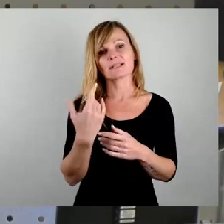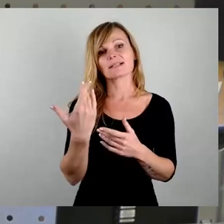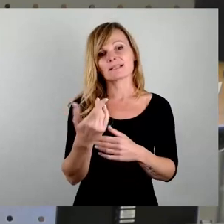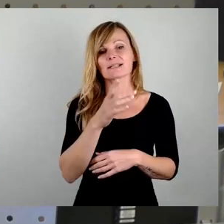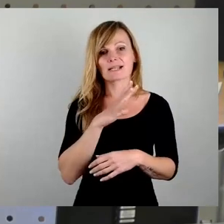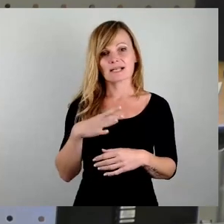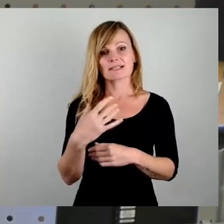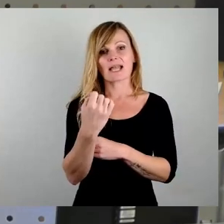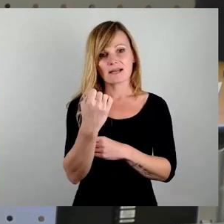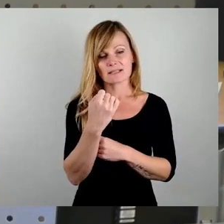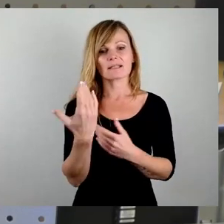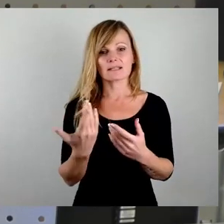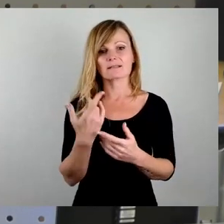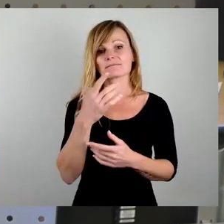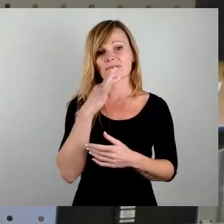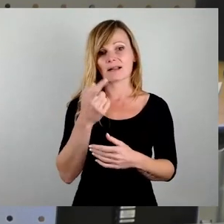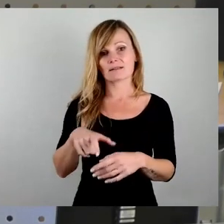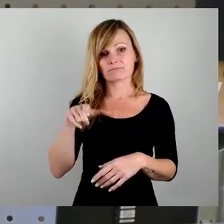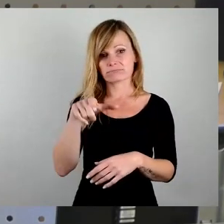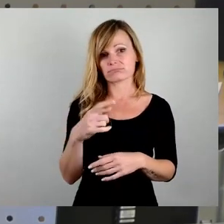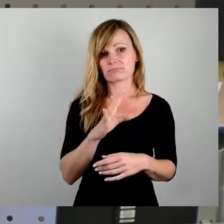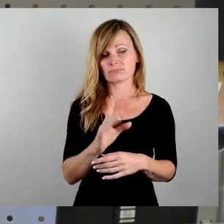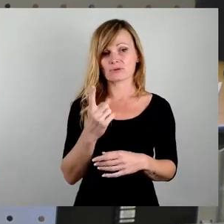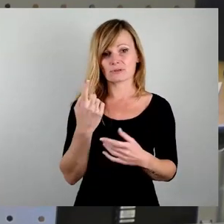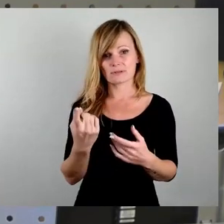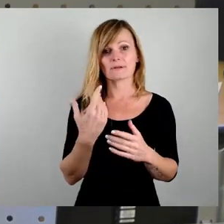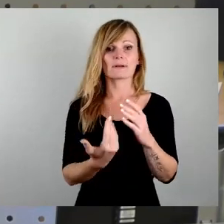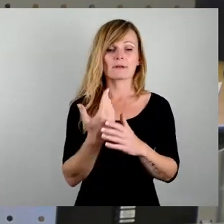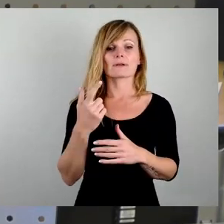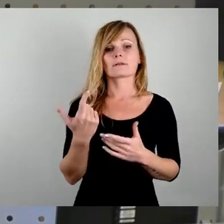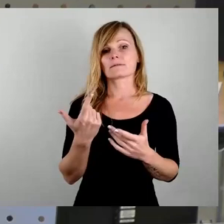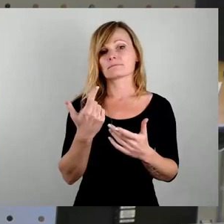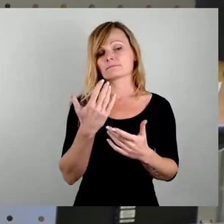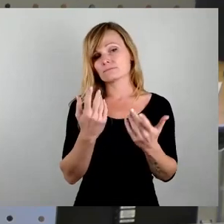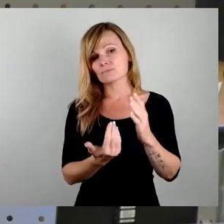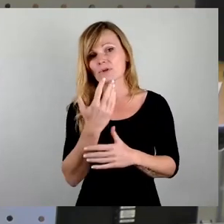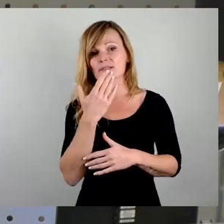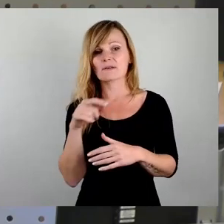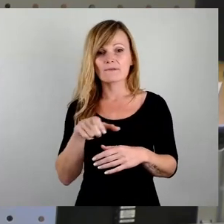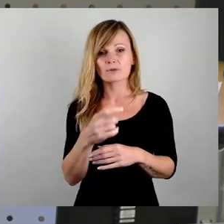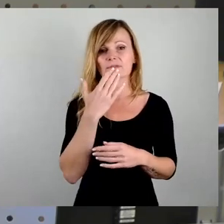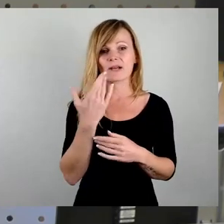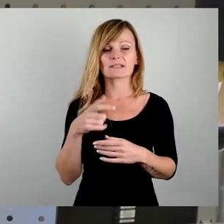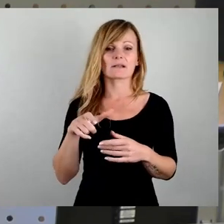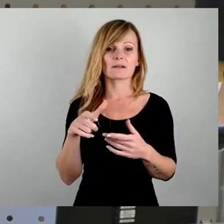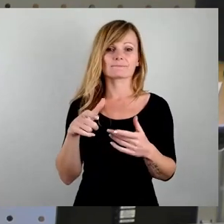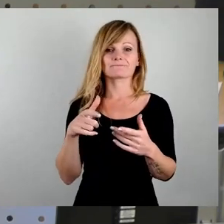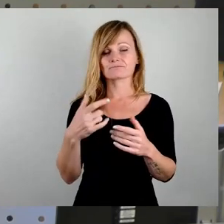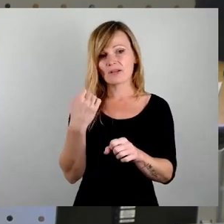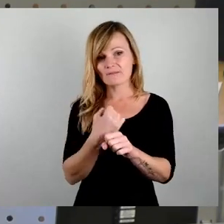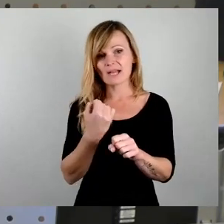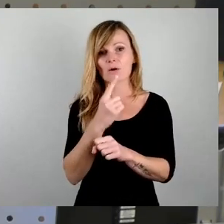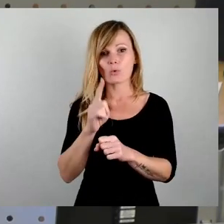Geld investieren, ein neues Flusswasserwerk und so weiter und so fort, um da oben genügend Wasser hinzuschaffen.